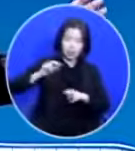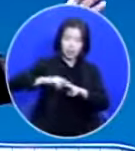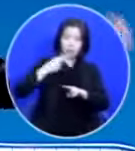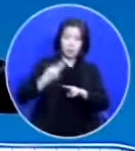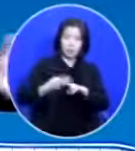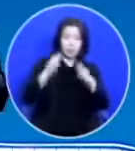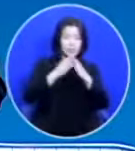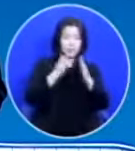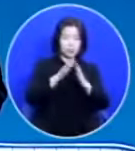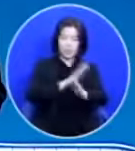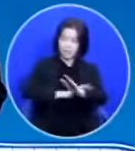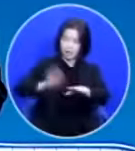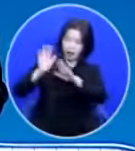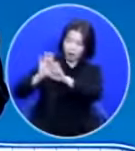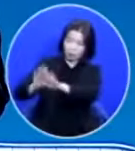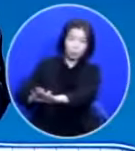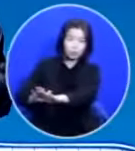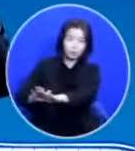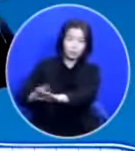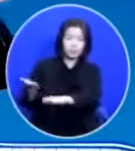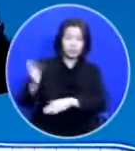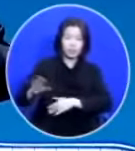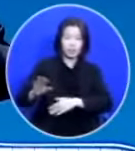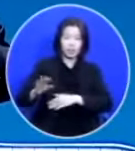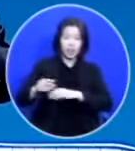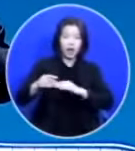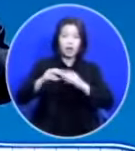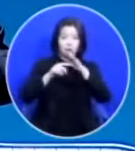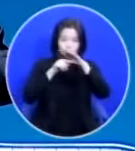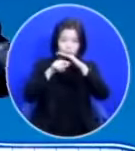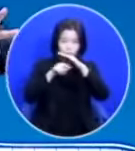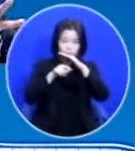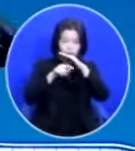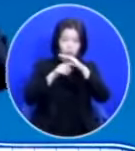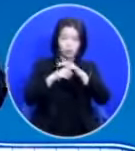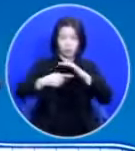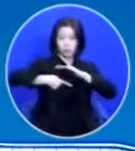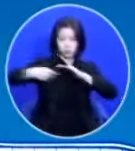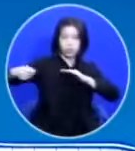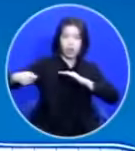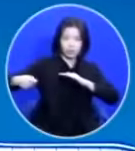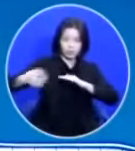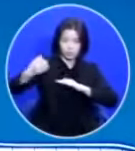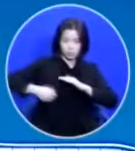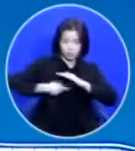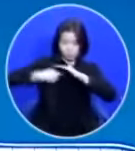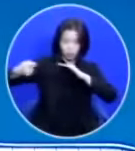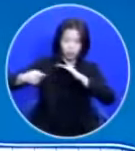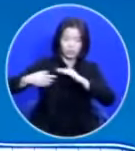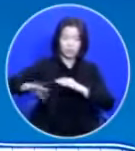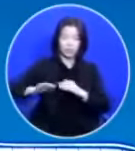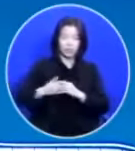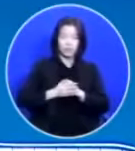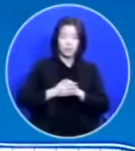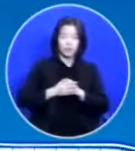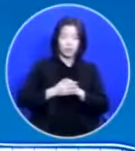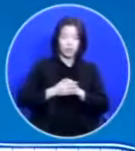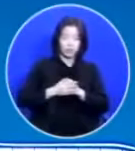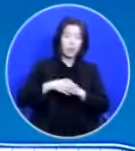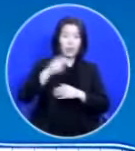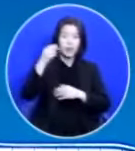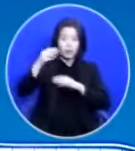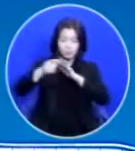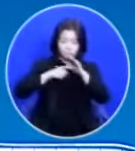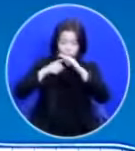집에다가 잘 보관을 해두었는데 도둑이 들어서 그 지팡이를 훔쳐갔어요 도둑이야 뭐 지팡이가 무슨